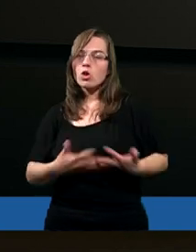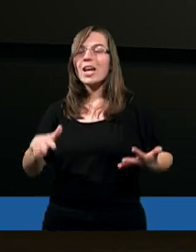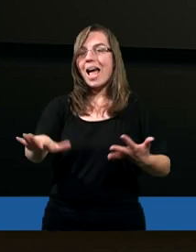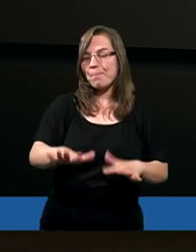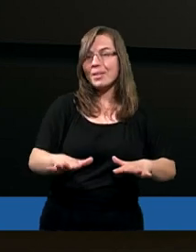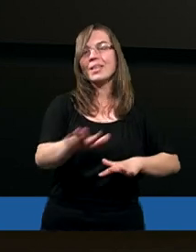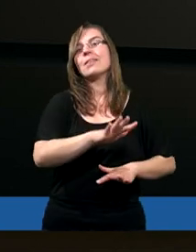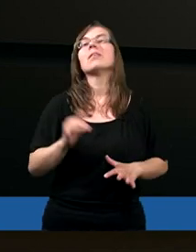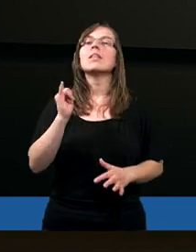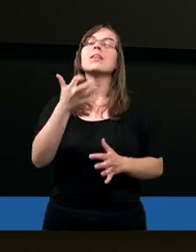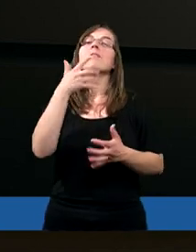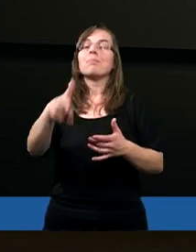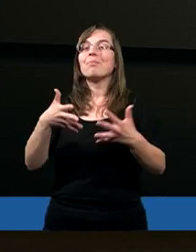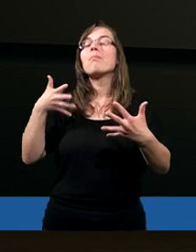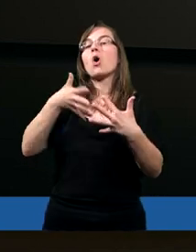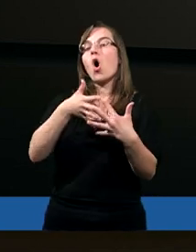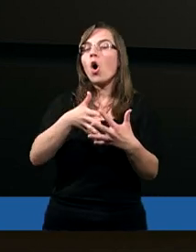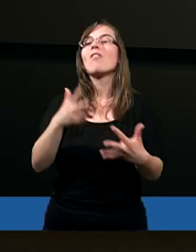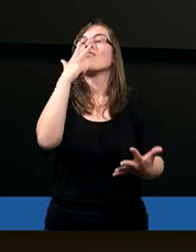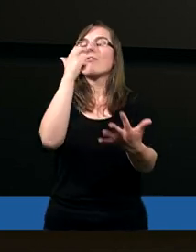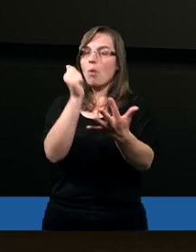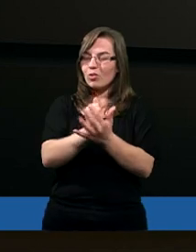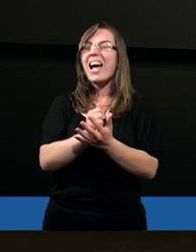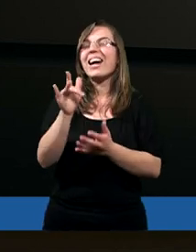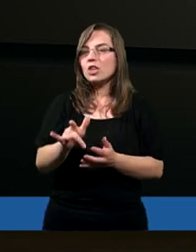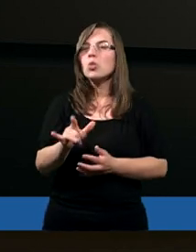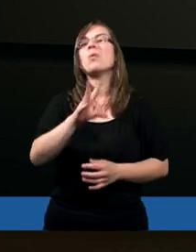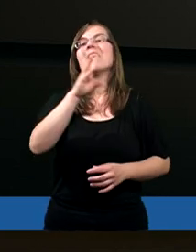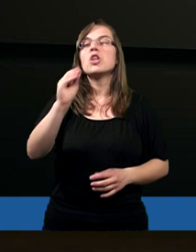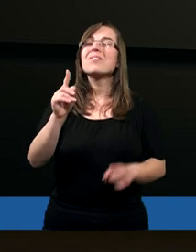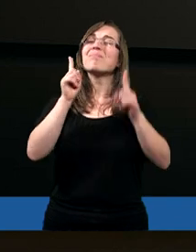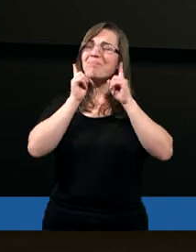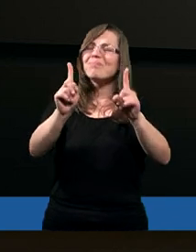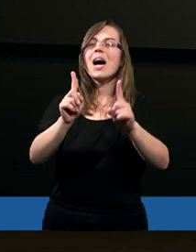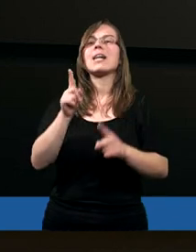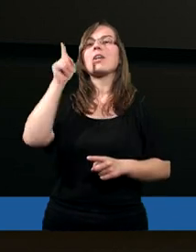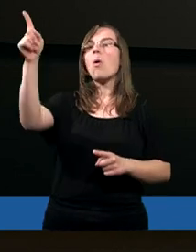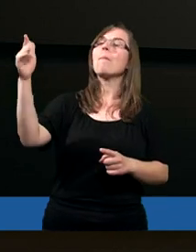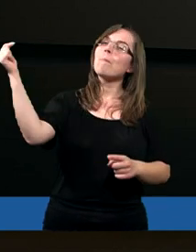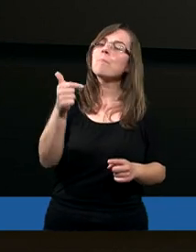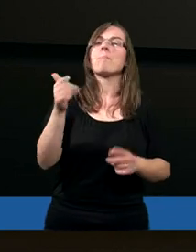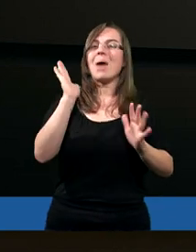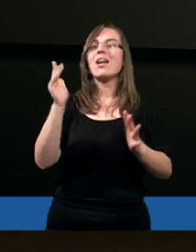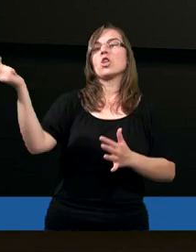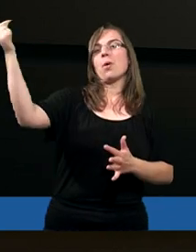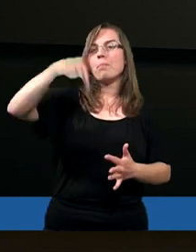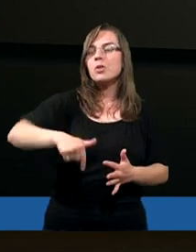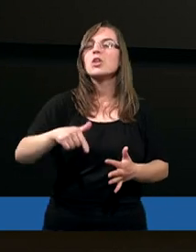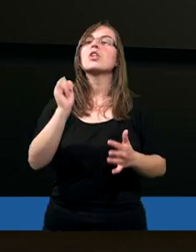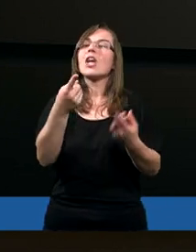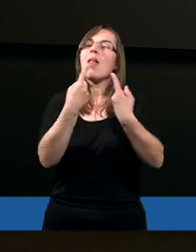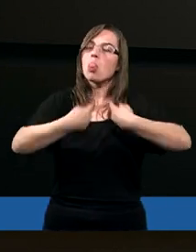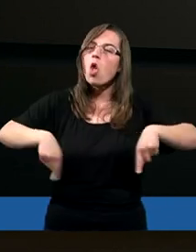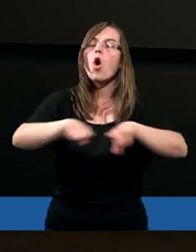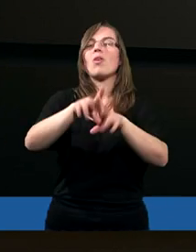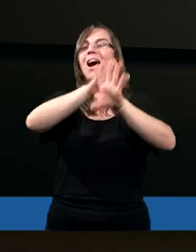wcześniej proroctwa, które potwierdziły rzeczywiście, on miał przyjść i wydarzenia, które dokonały